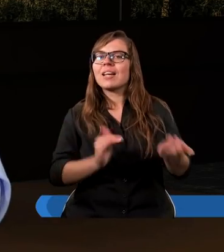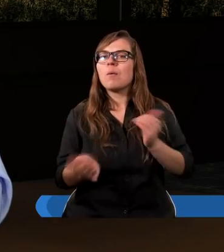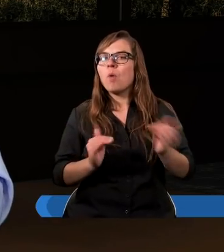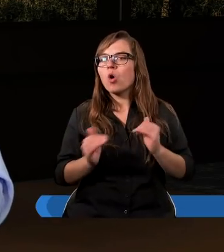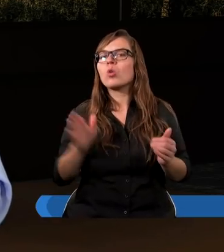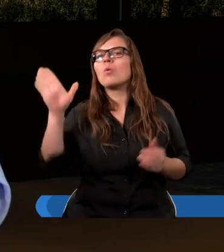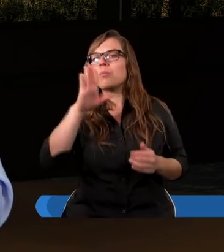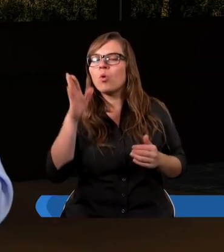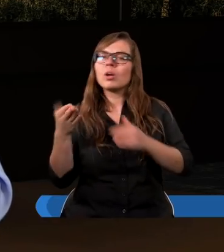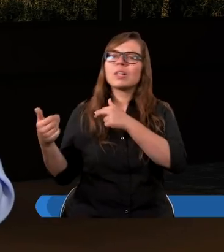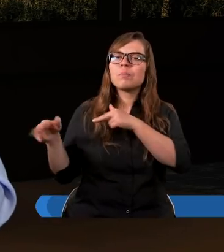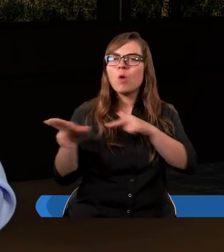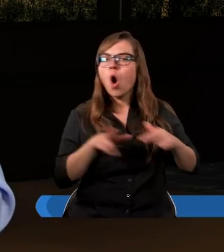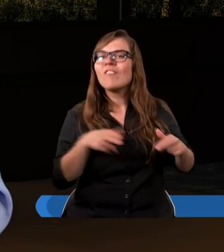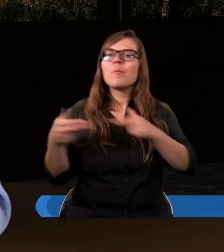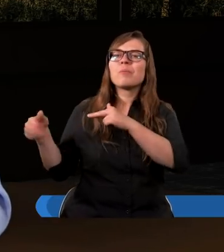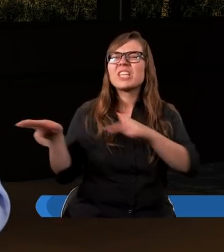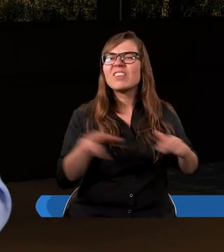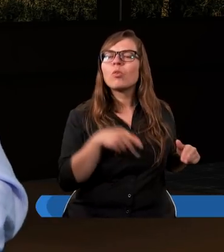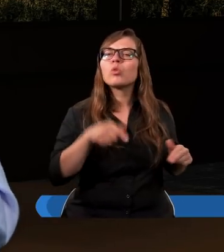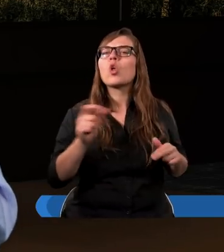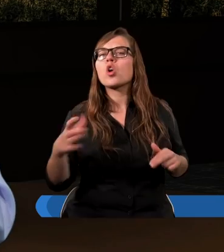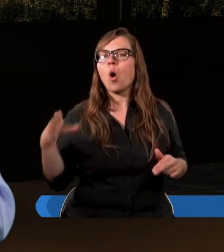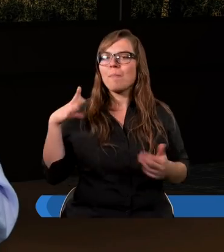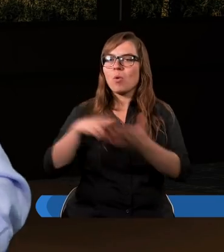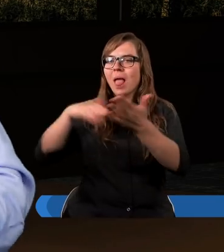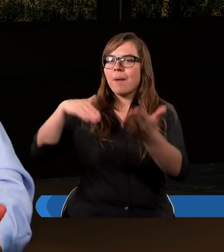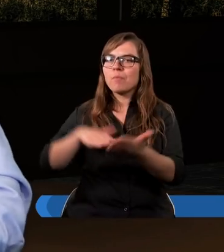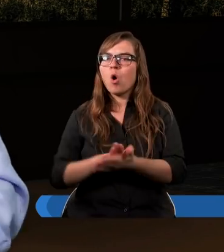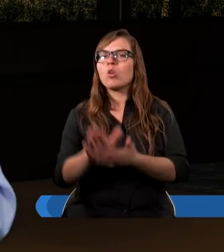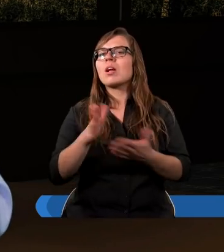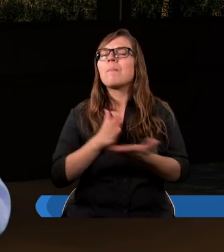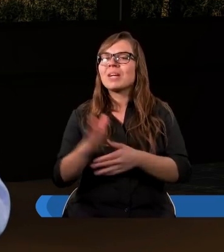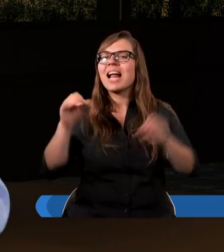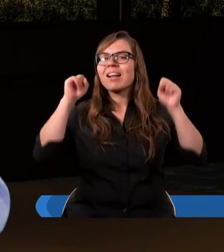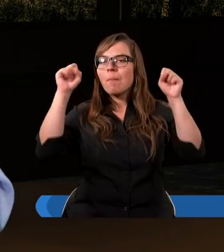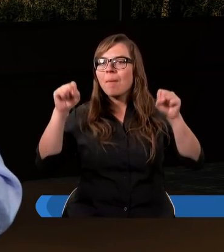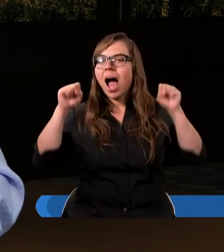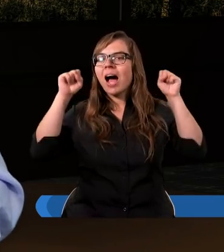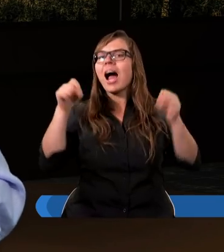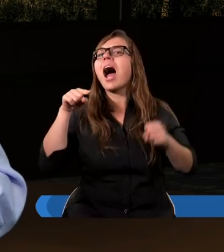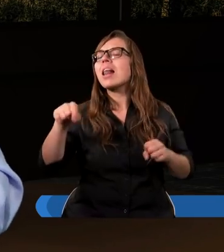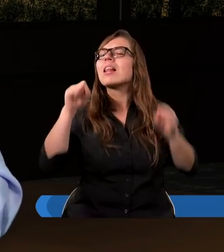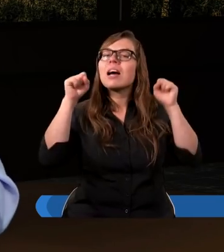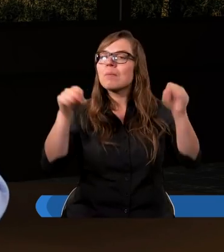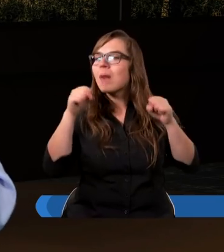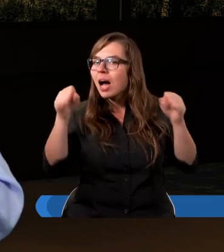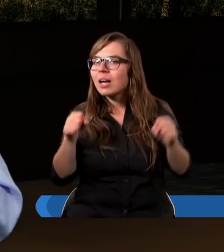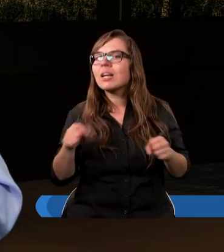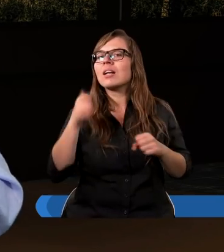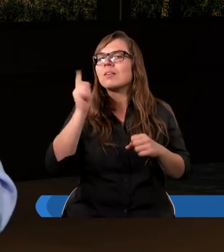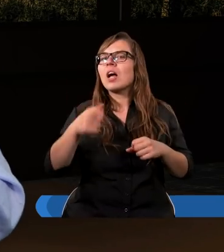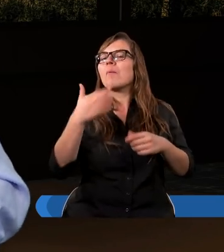Bóg z powrotem przywróci to, co było na początku. Przez baranka, a te baranki